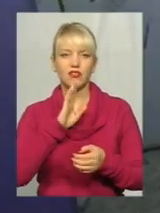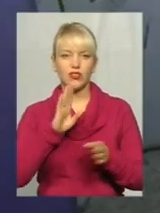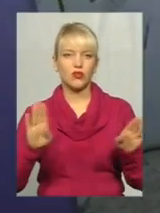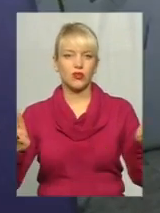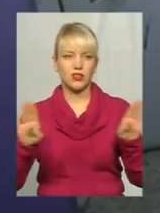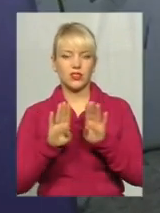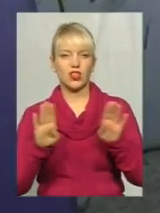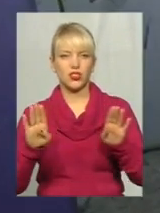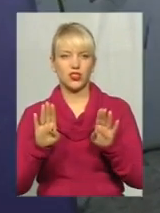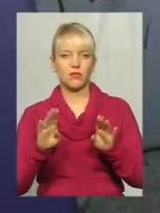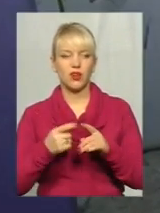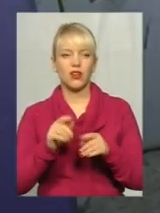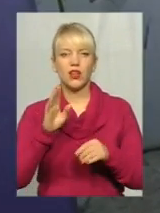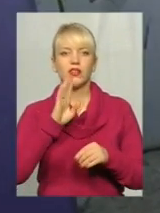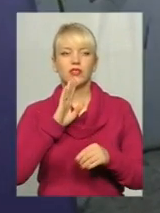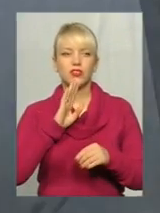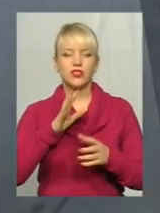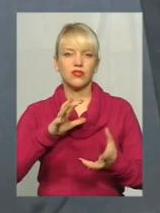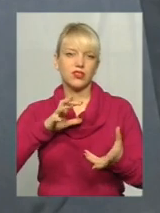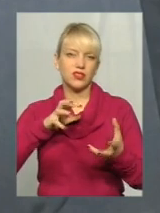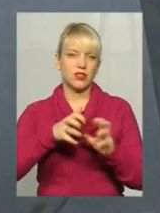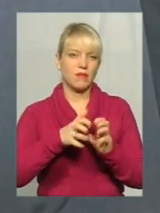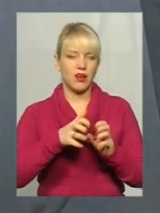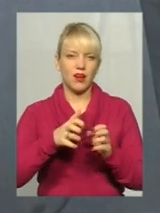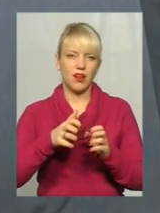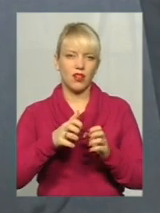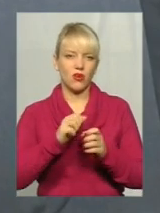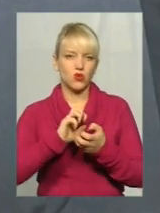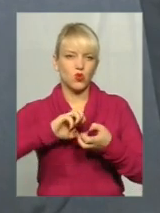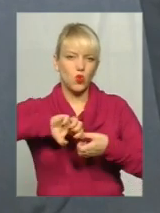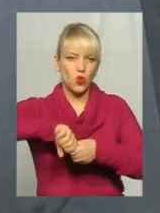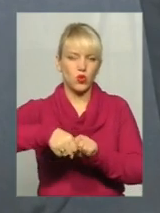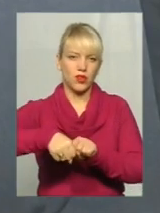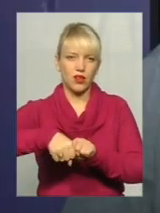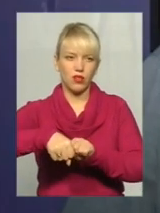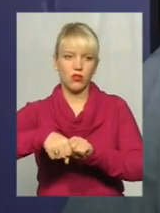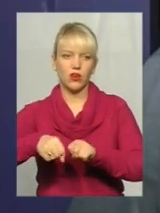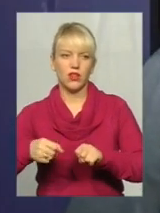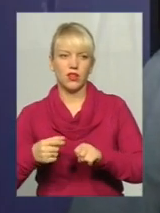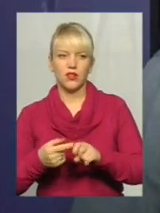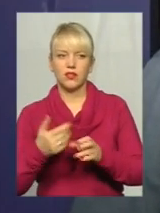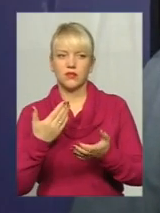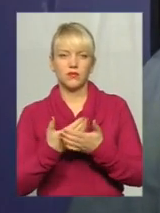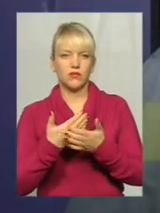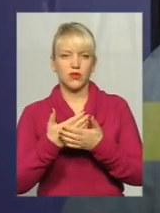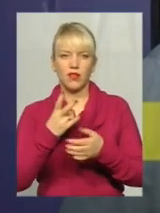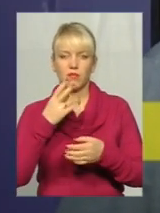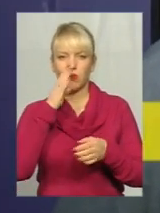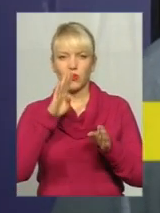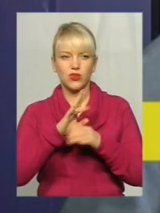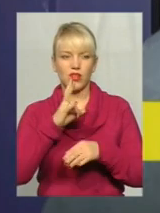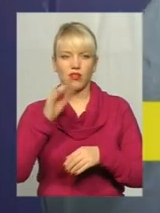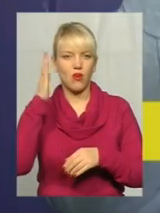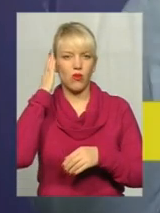Її захопило, видно, зім'яло, скрутило все цього. Там, мабуть, голови нічує.